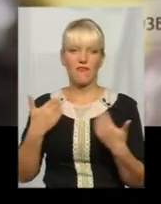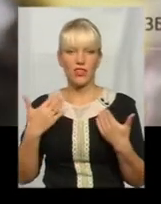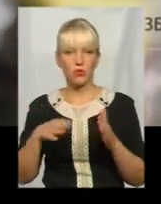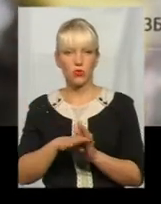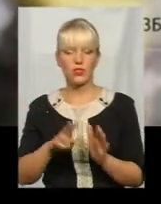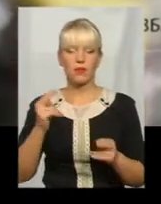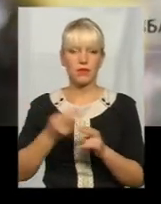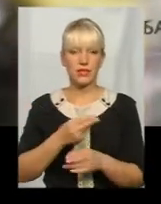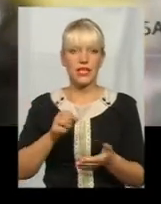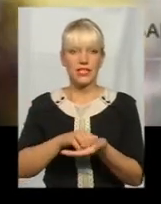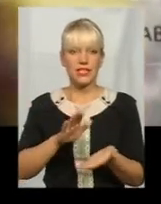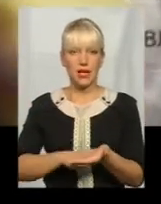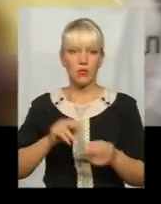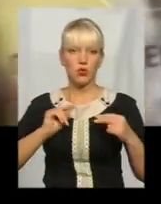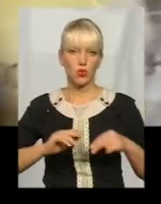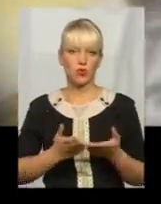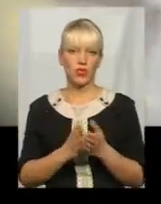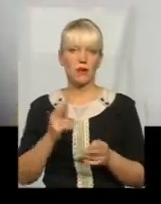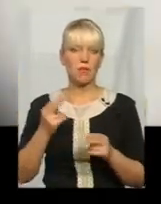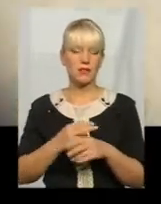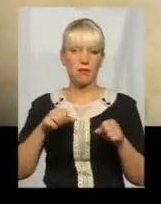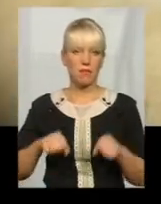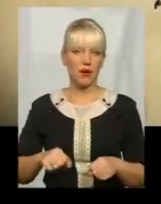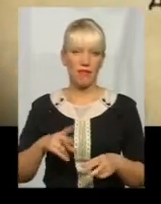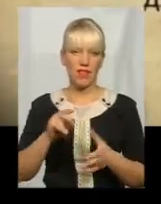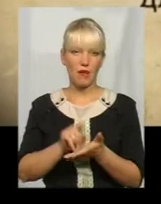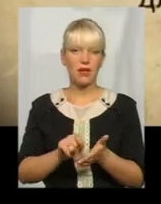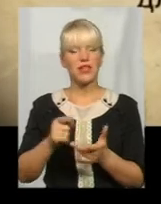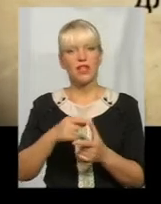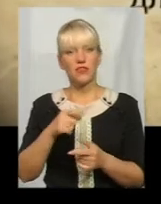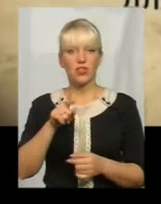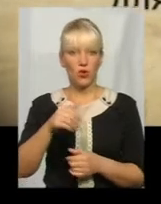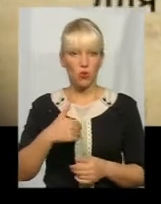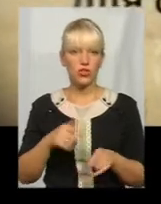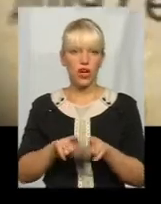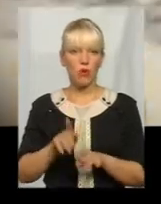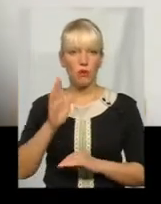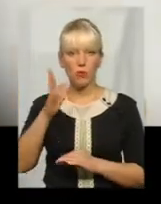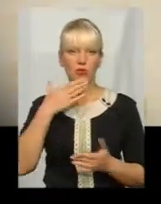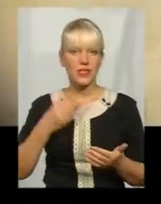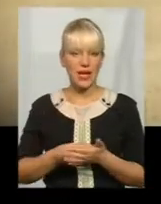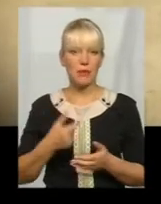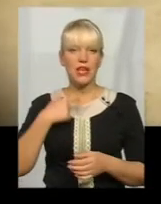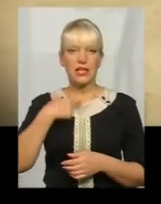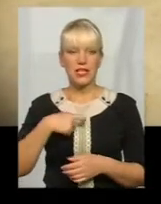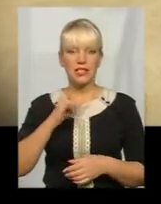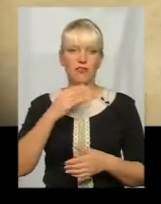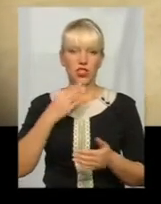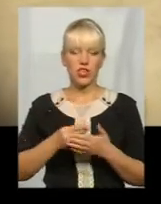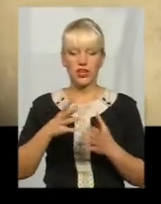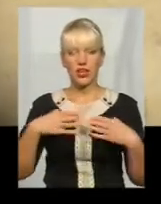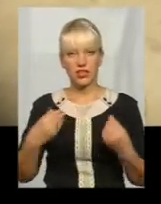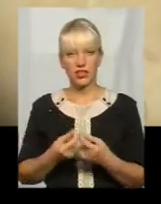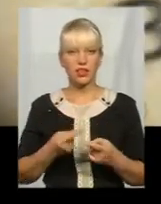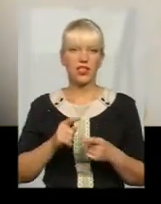книжці та позбавлення права на пенсію. Невже ти хочеш такого майбутнього для себе і своїх рідних? Втрачаєш ти